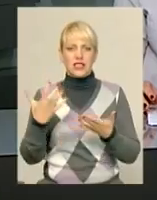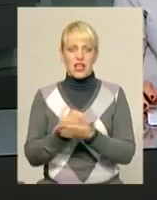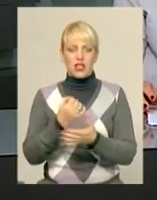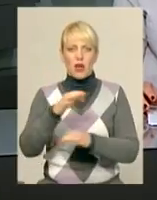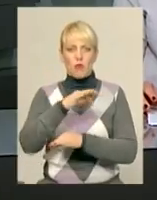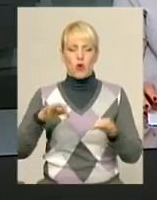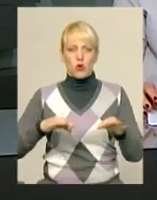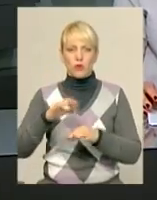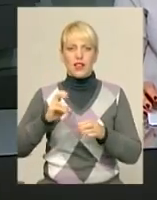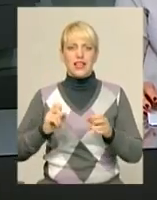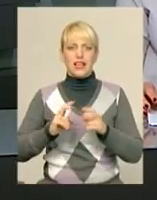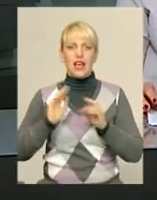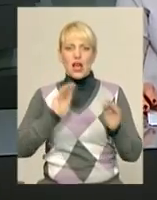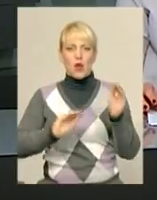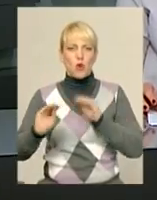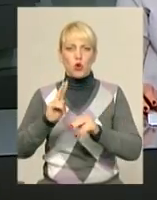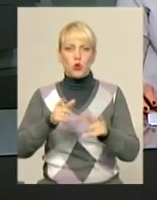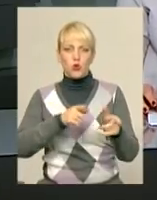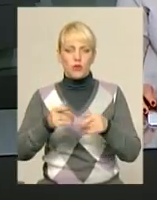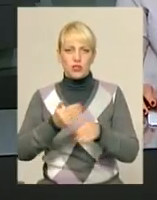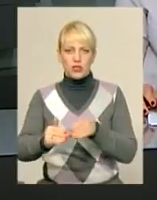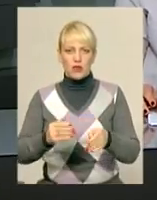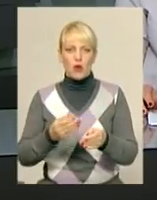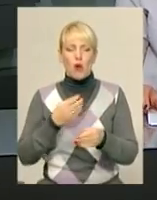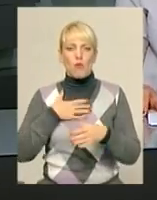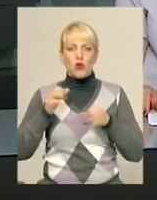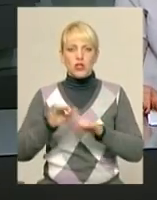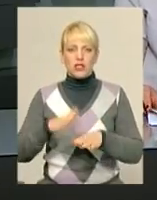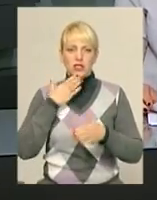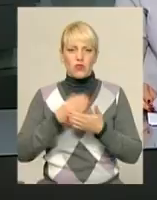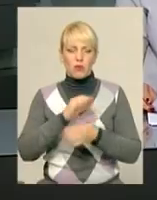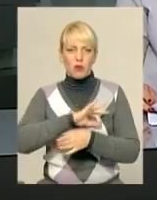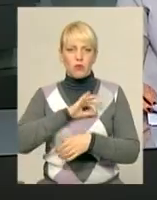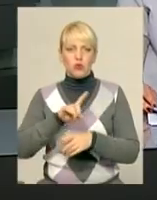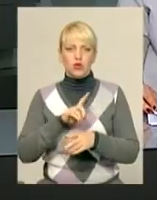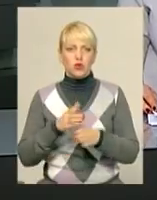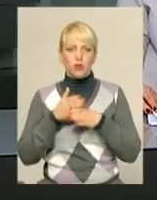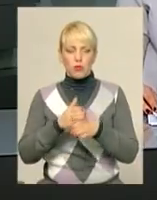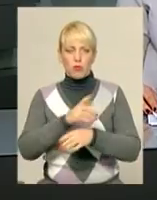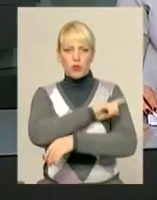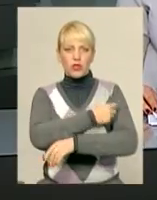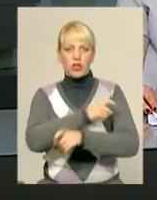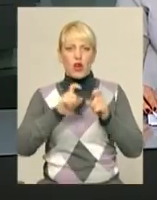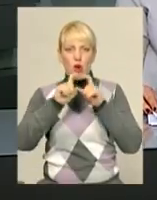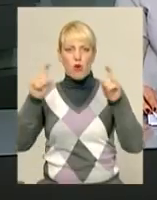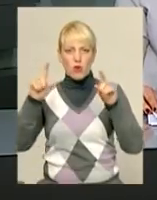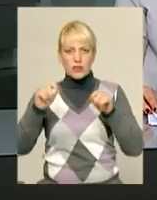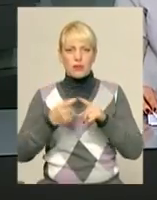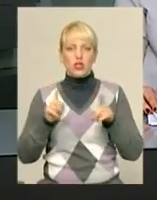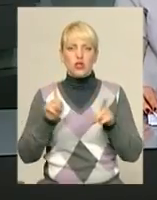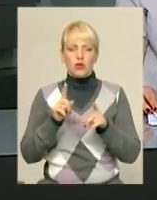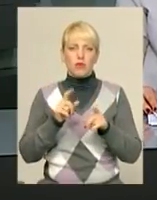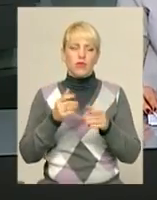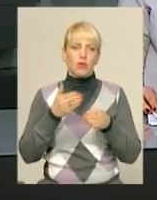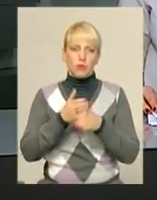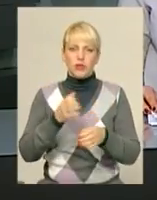проєктувальників та монтажників, котрі готові частково пожертвувати власним прибутком, аби допомогти госпіталю. Долучитися до доброї справи